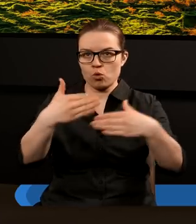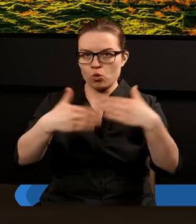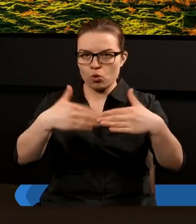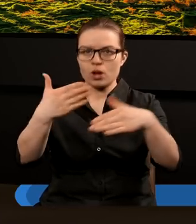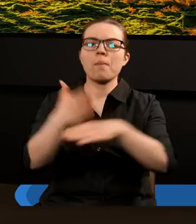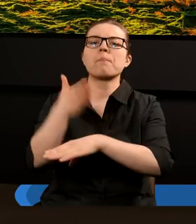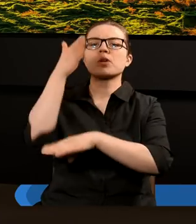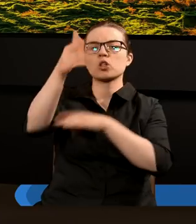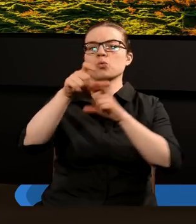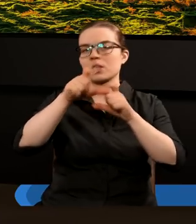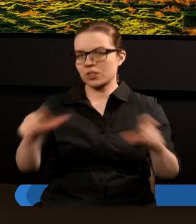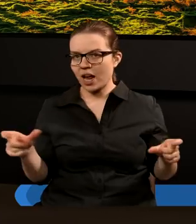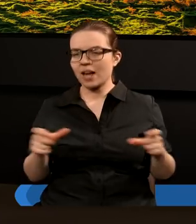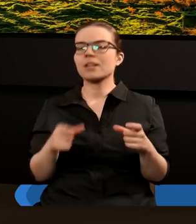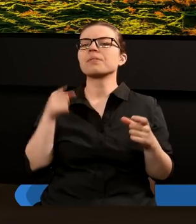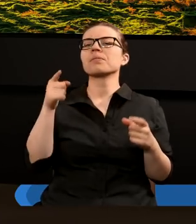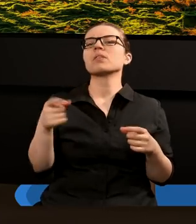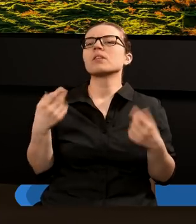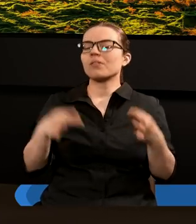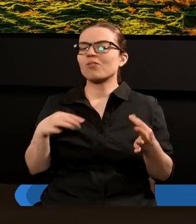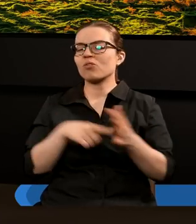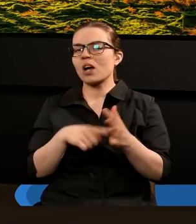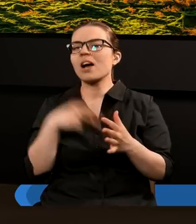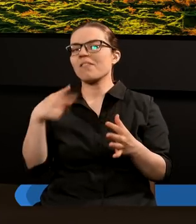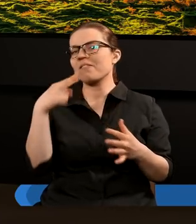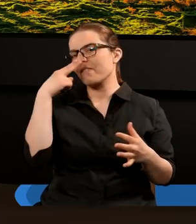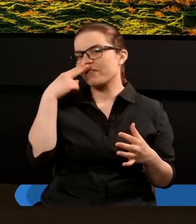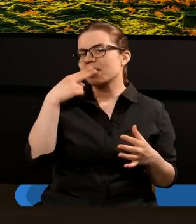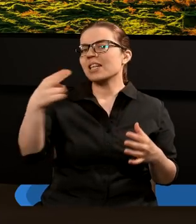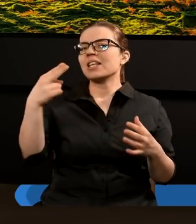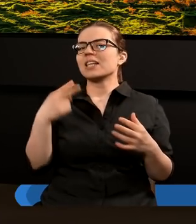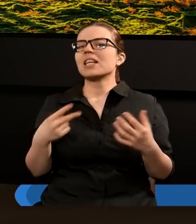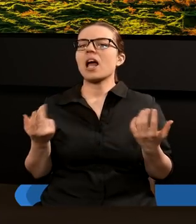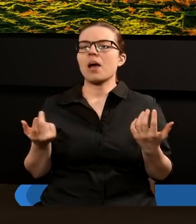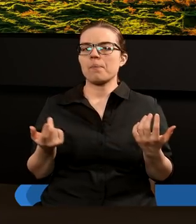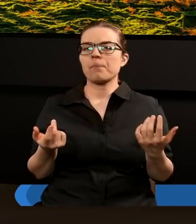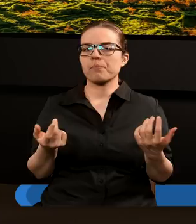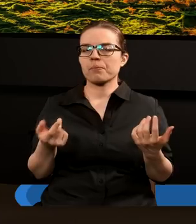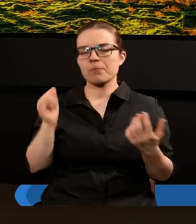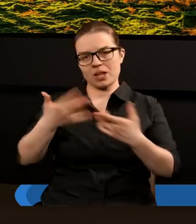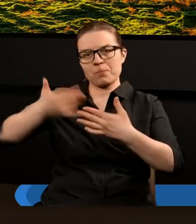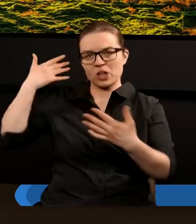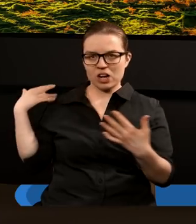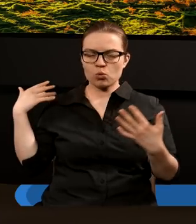sugerować pewnego rodzaju również przejście właśnie z takiej wizji na temat przeszłości do